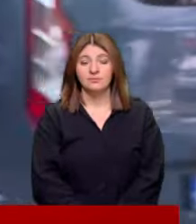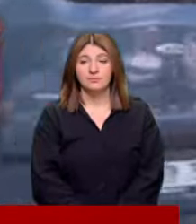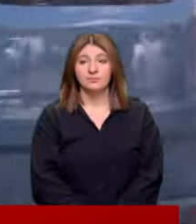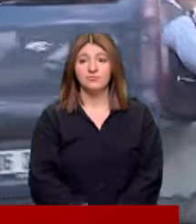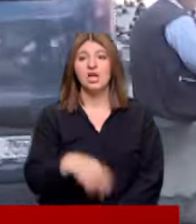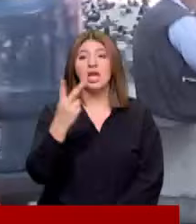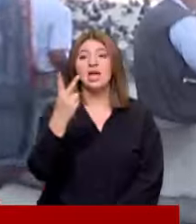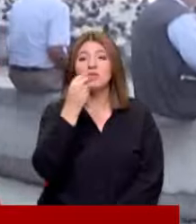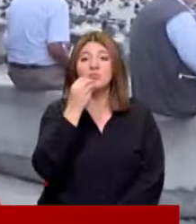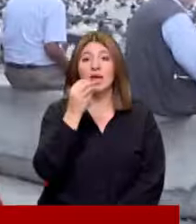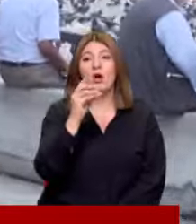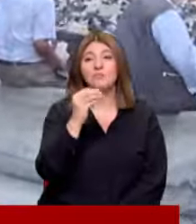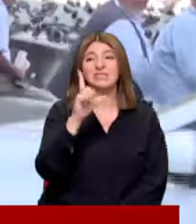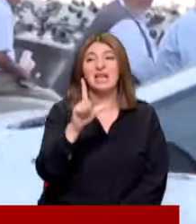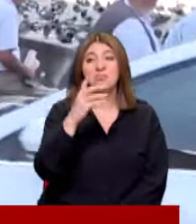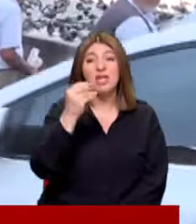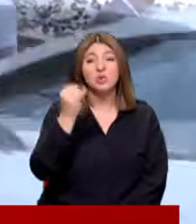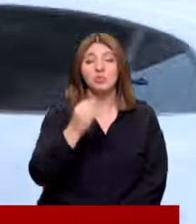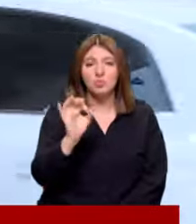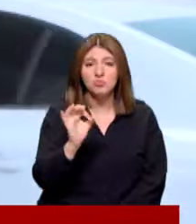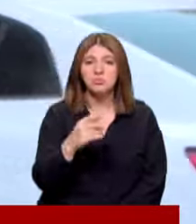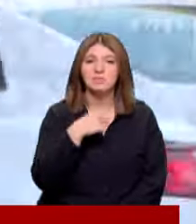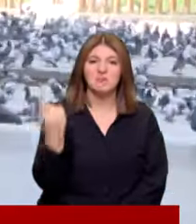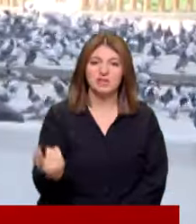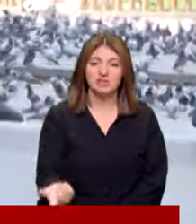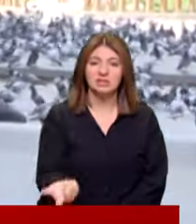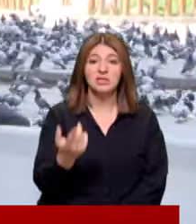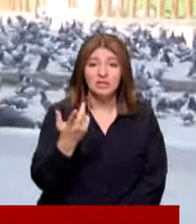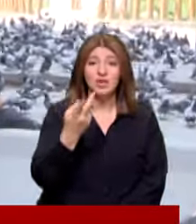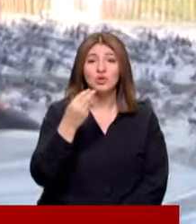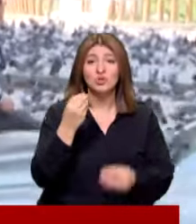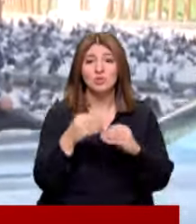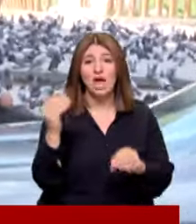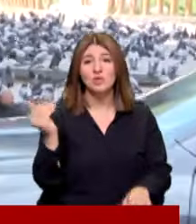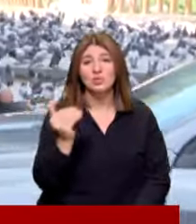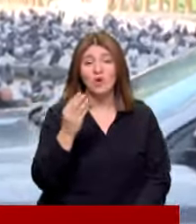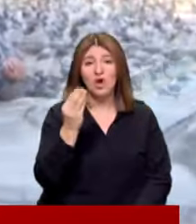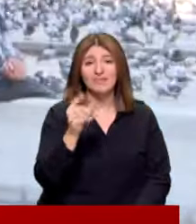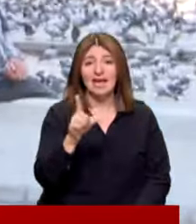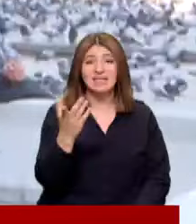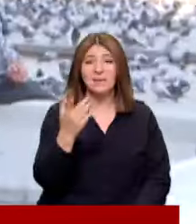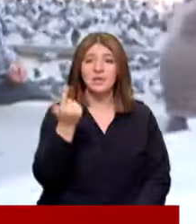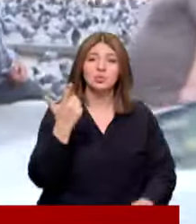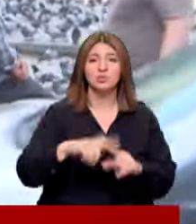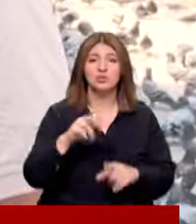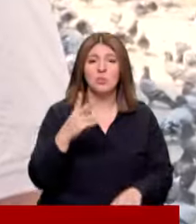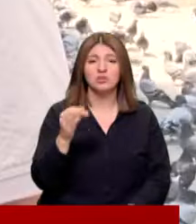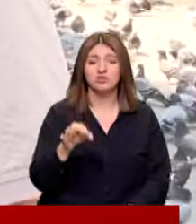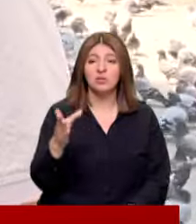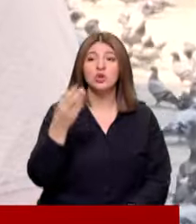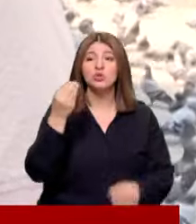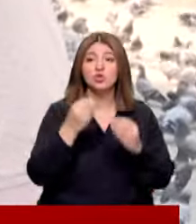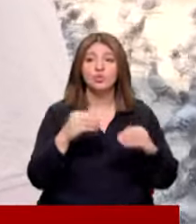İkişer yumurta yemeleri gerekiyor en kötü Mümkün mü? Kesinlikle değil İki yumurta en ucuz daha olması gerekirken biraz lükse giriyor sanki